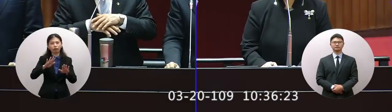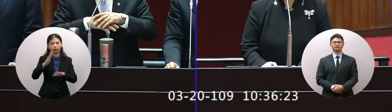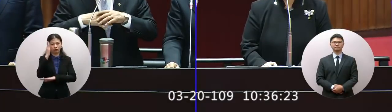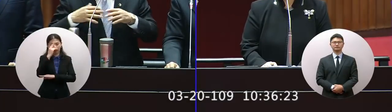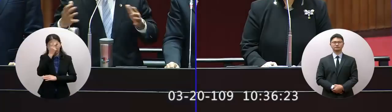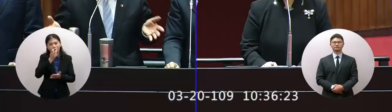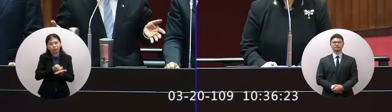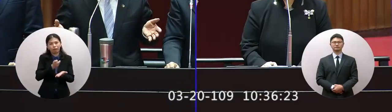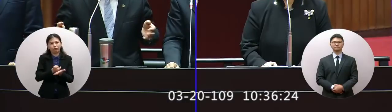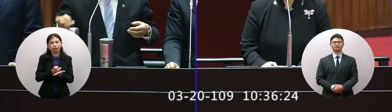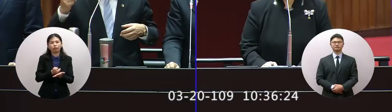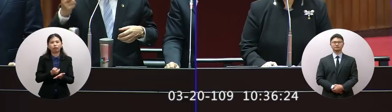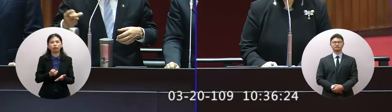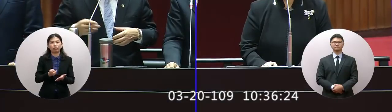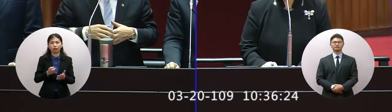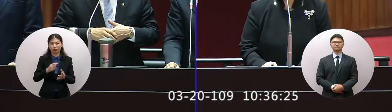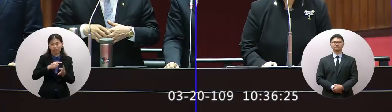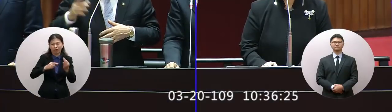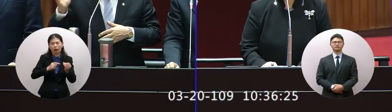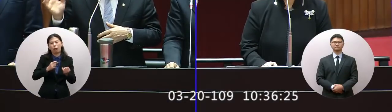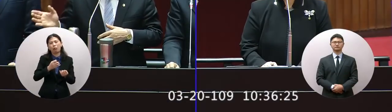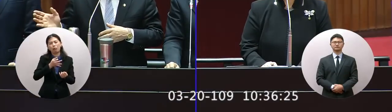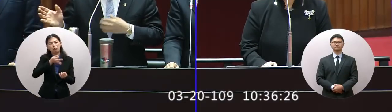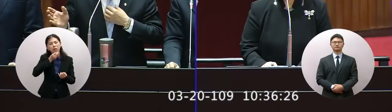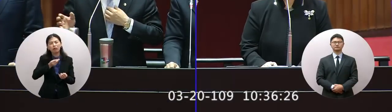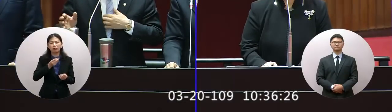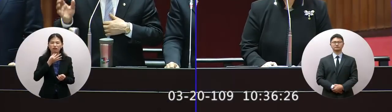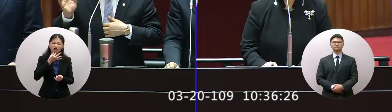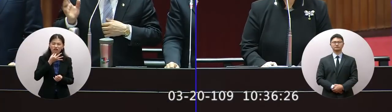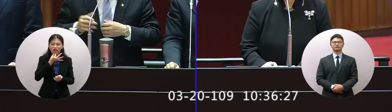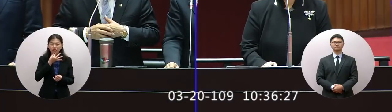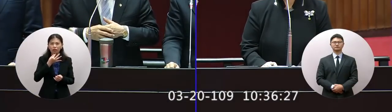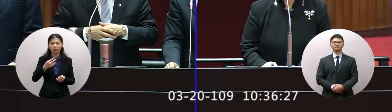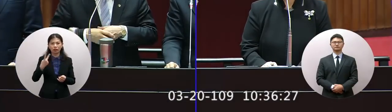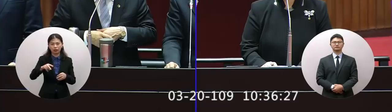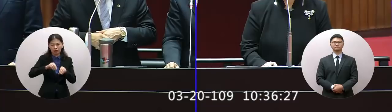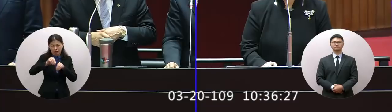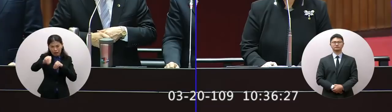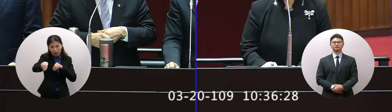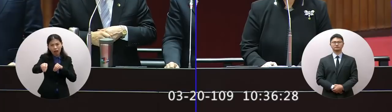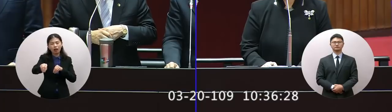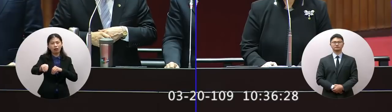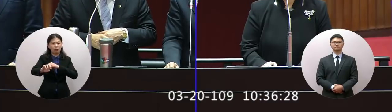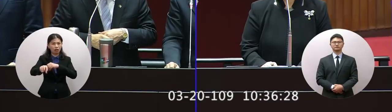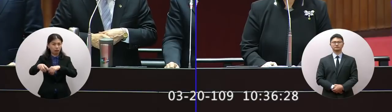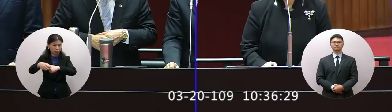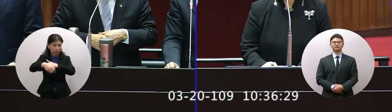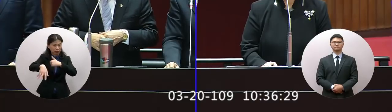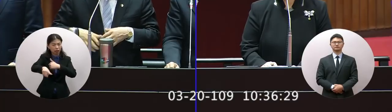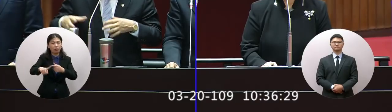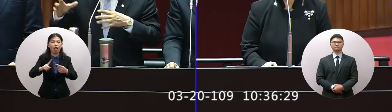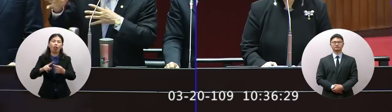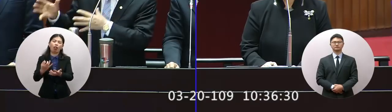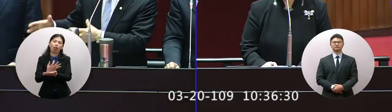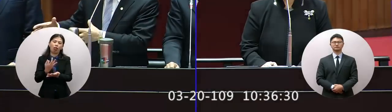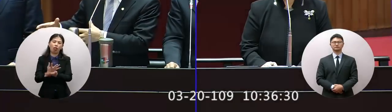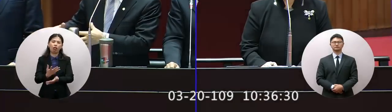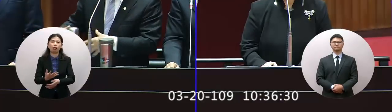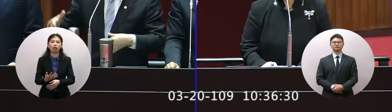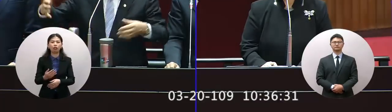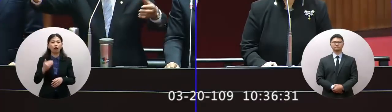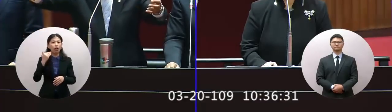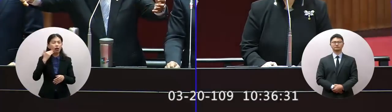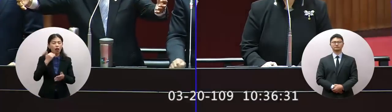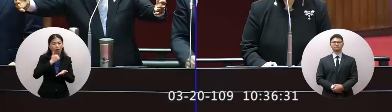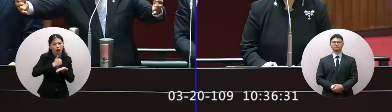不是無限的第二點外館怎麼有人力的困難所以這時候說送出